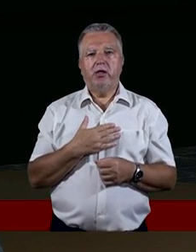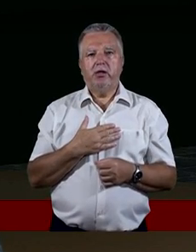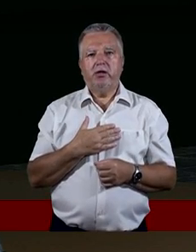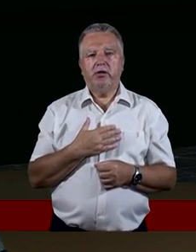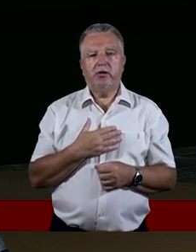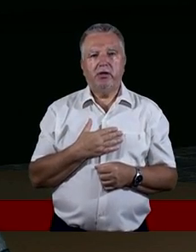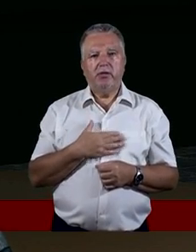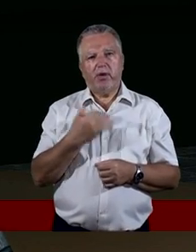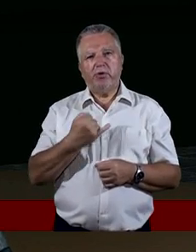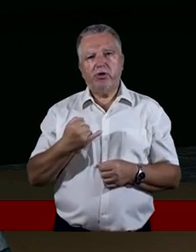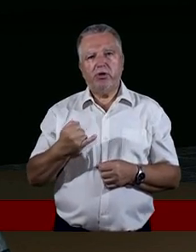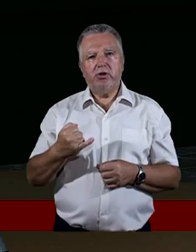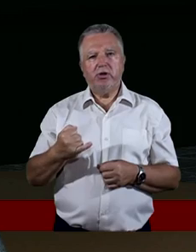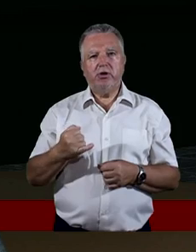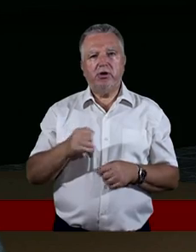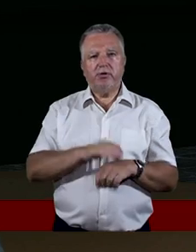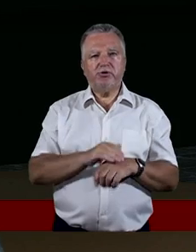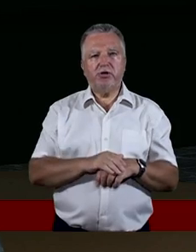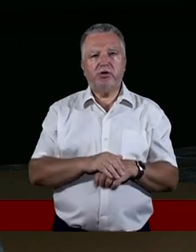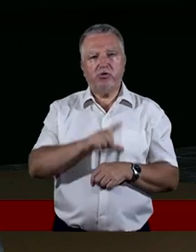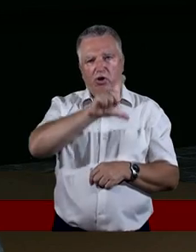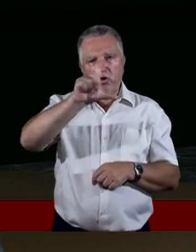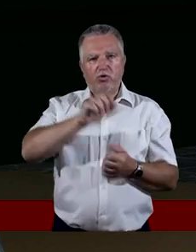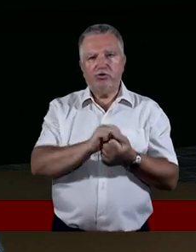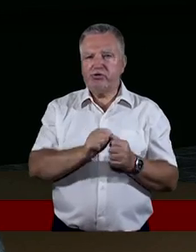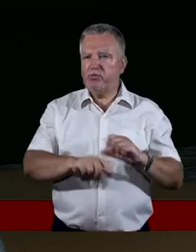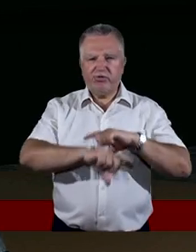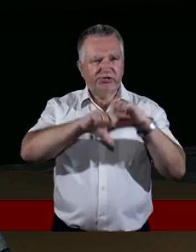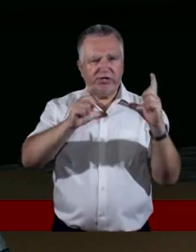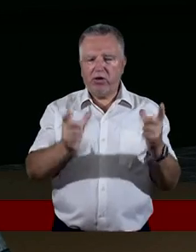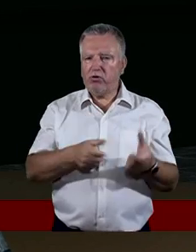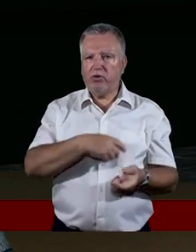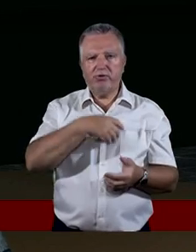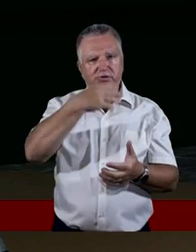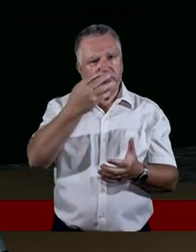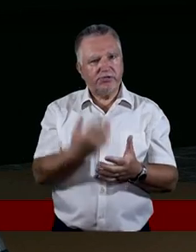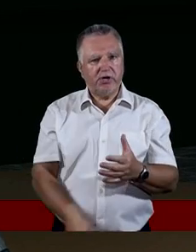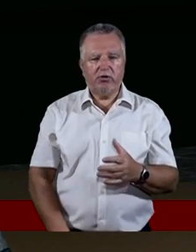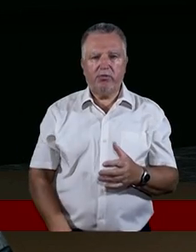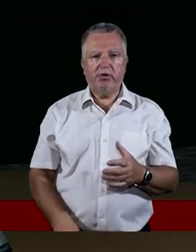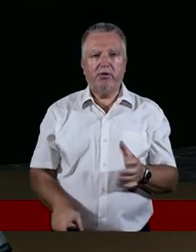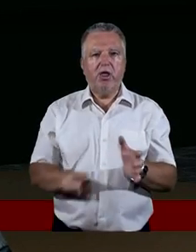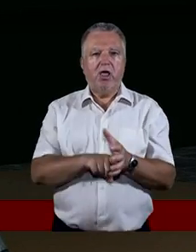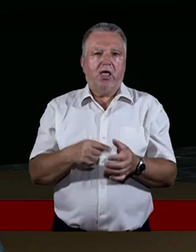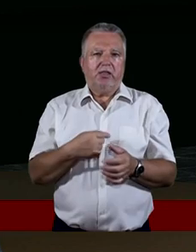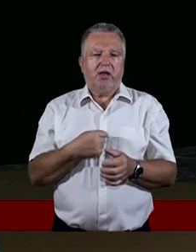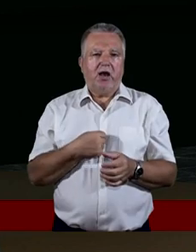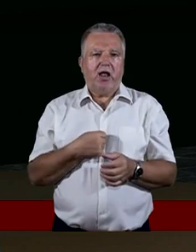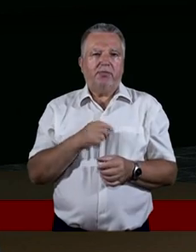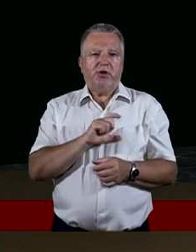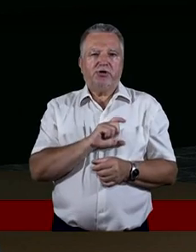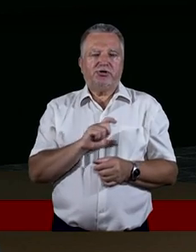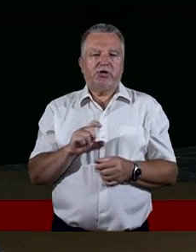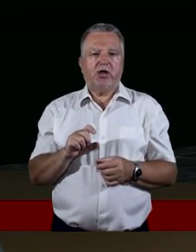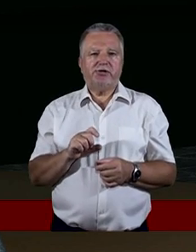horoskopów. Ludzie są totalnie zagubieni. I myślę, akurat dla mnie nasze czasy są bardzo podobne z